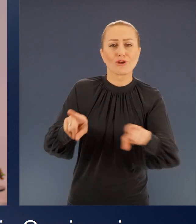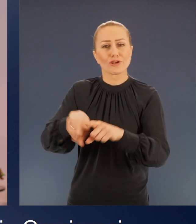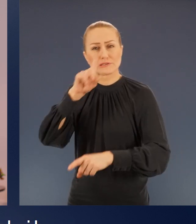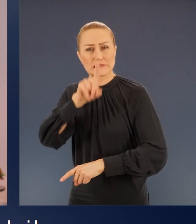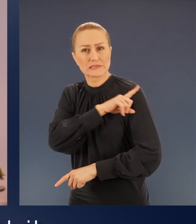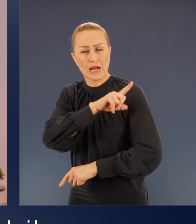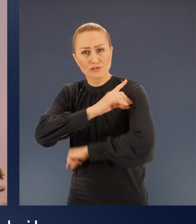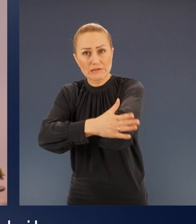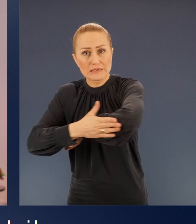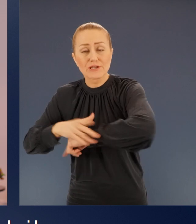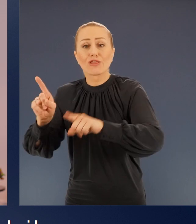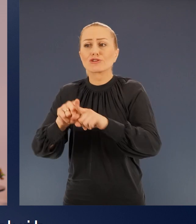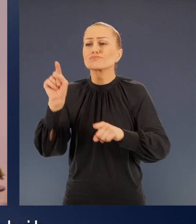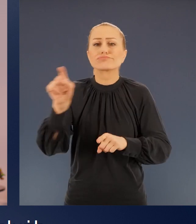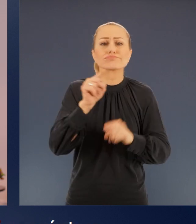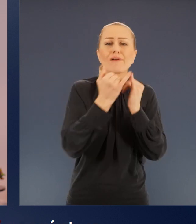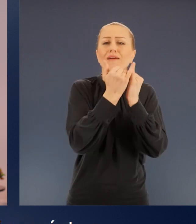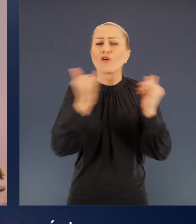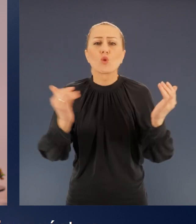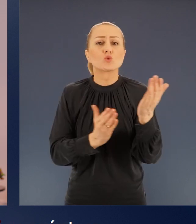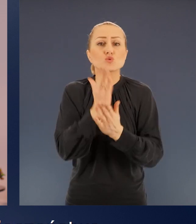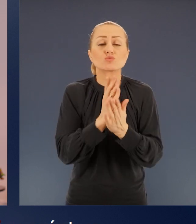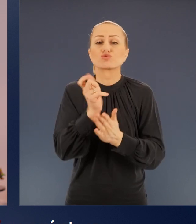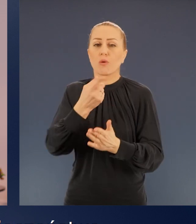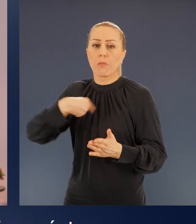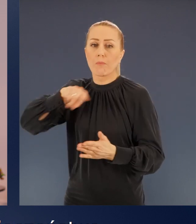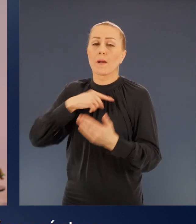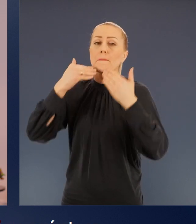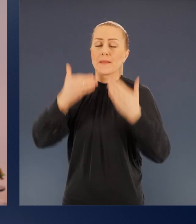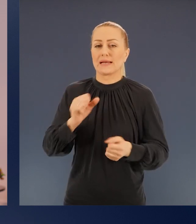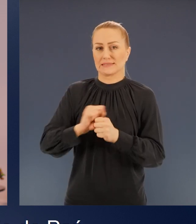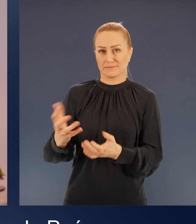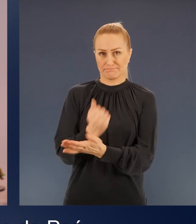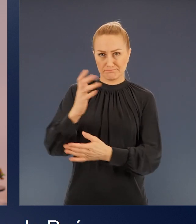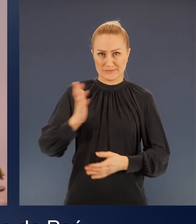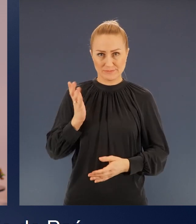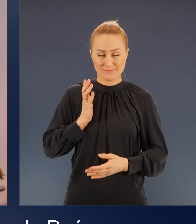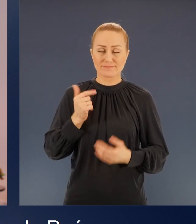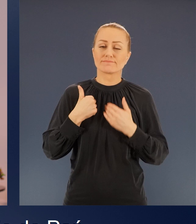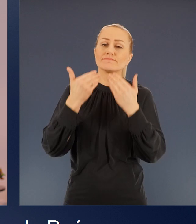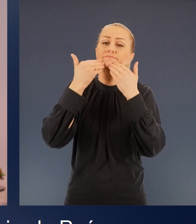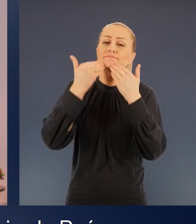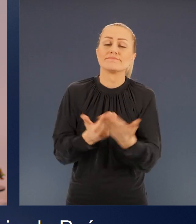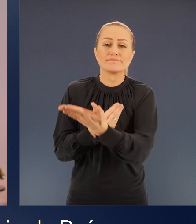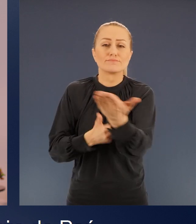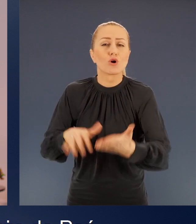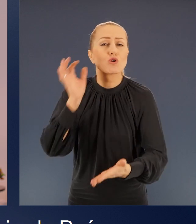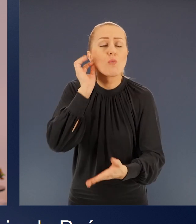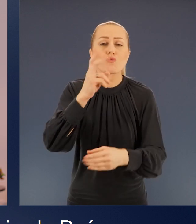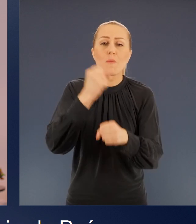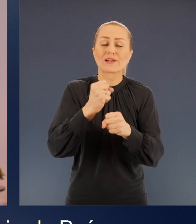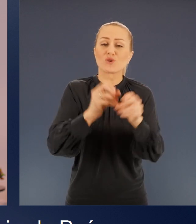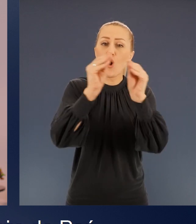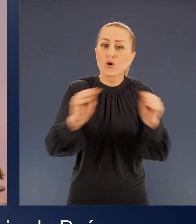Granicznej oraz wszystkich innych służb, od których zależy nasze bezpieczeństwo. Wyrazy wdzięczności kieruję do Pań pracujących w